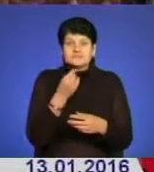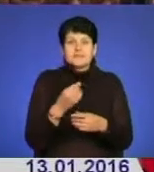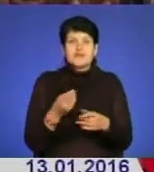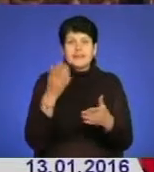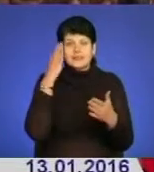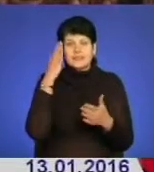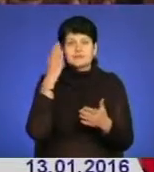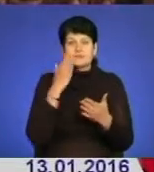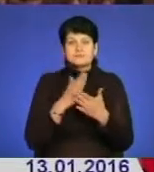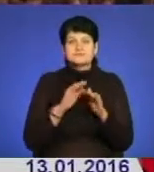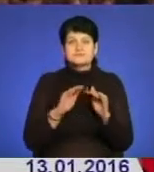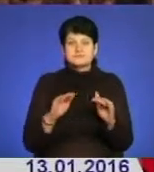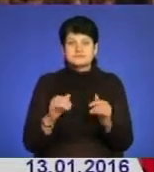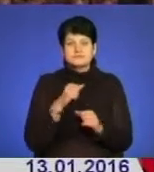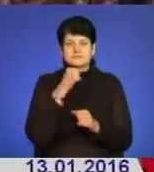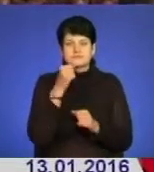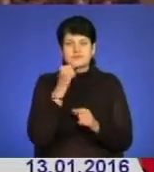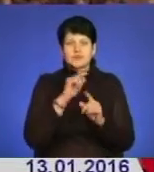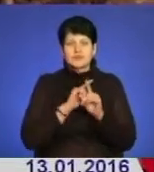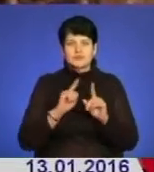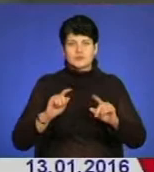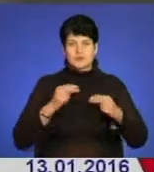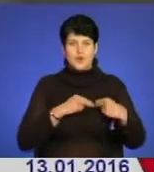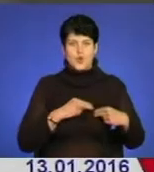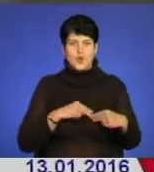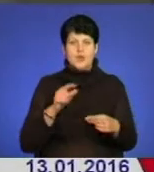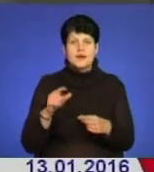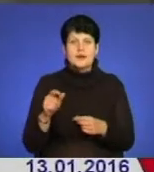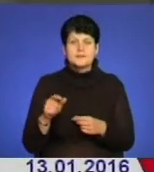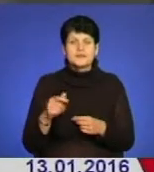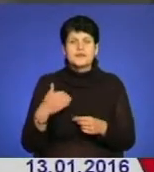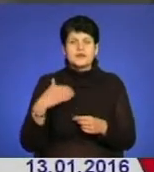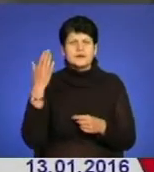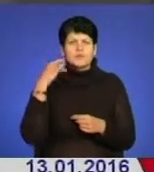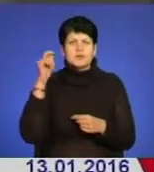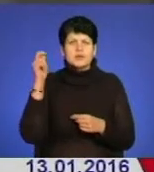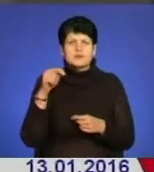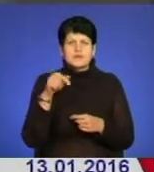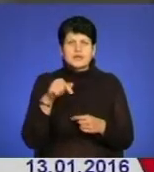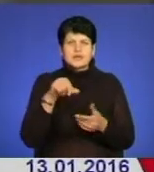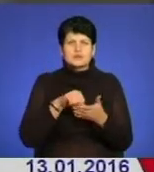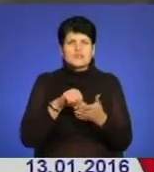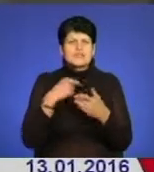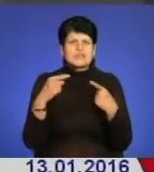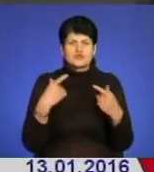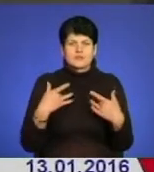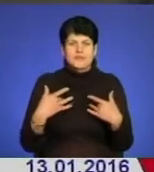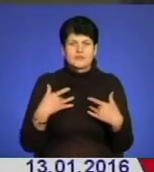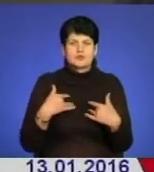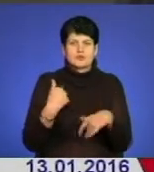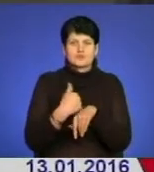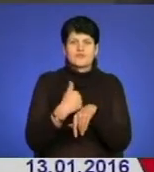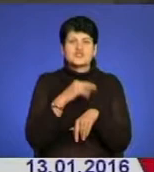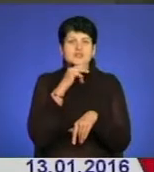захоплюється не тільки діти, а й дорослі. Особливо колеги. Я пам'ятаю, я приїздив сюди на постановки з іншого театру. Я очолював тоді